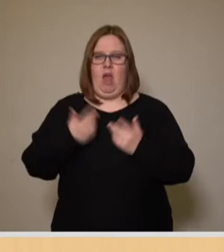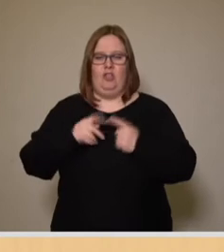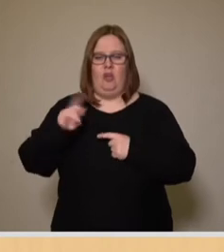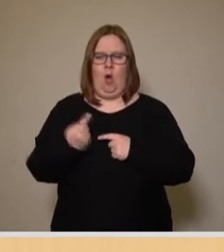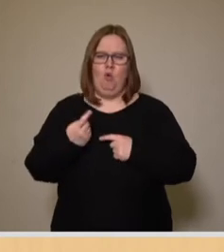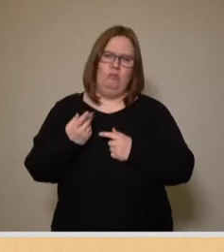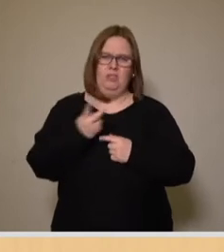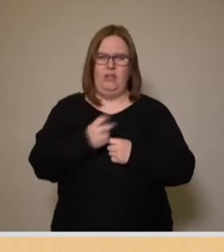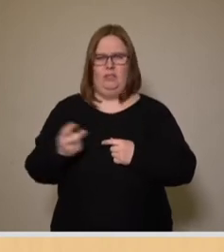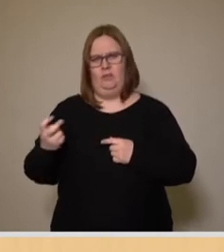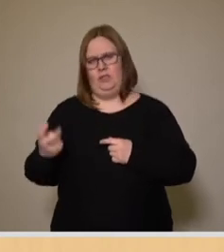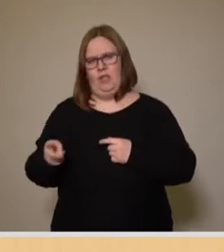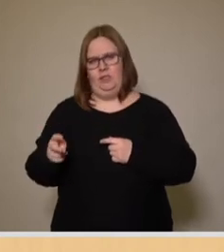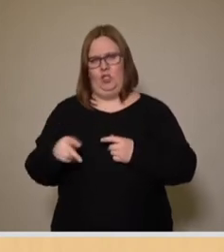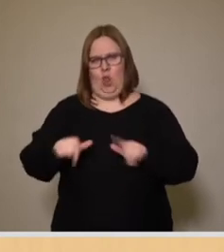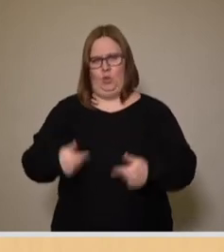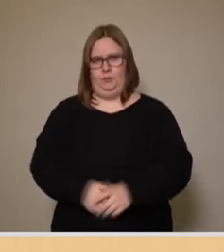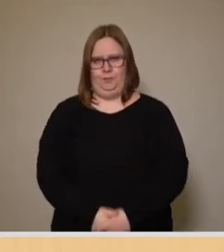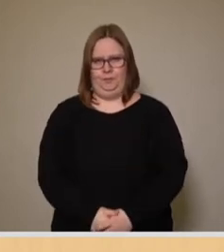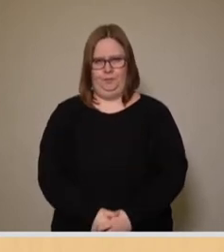im Jahr 2022 beginnen kann.